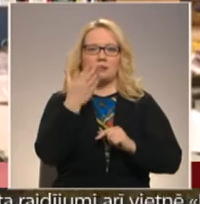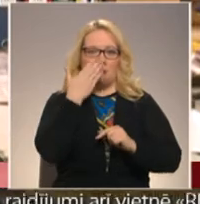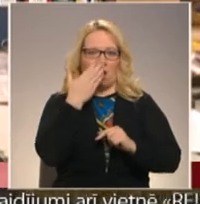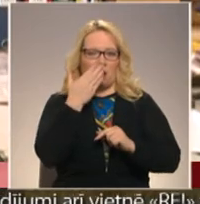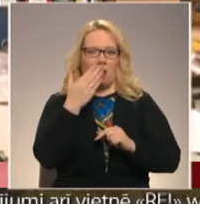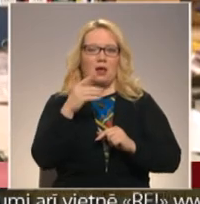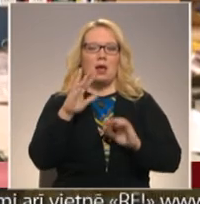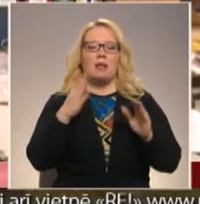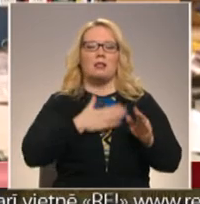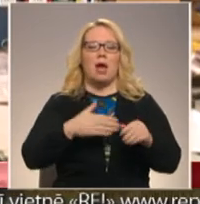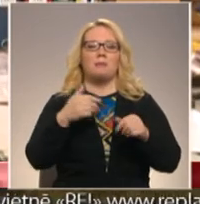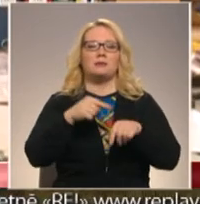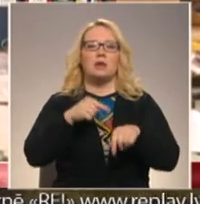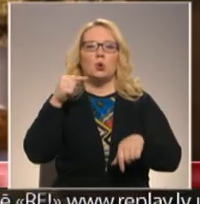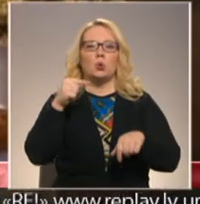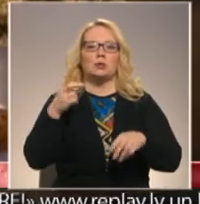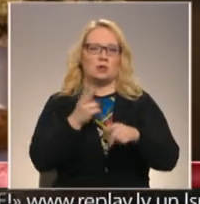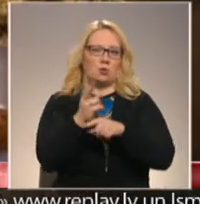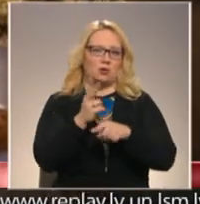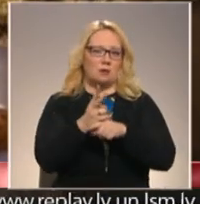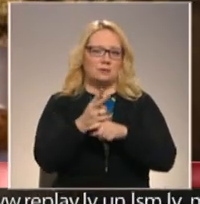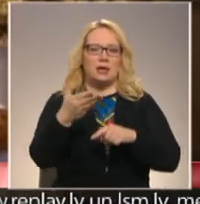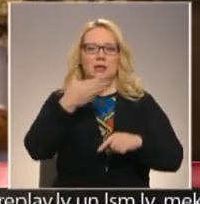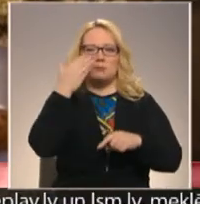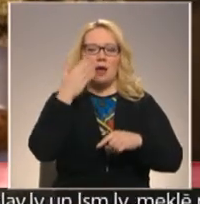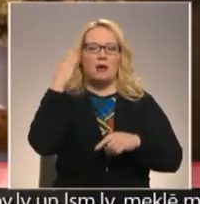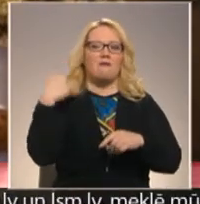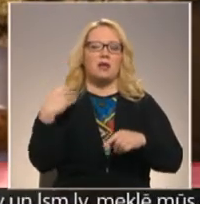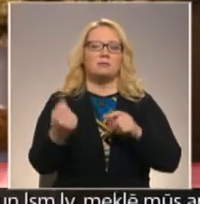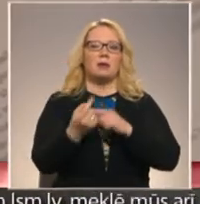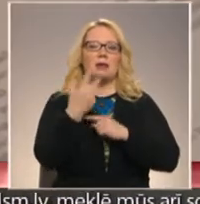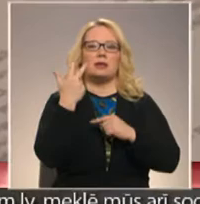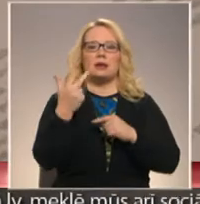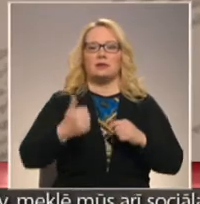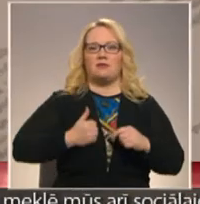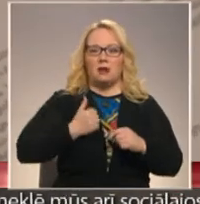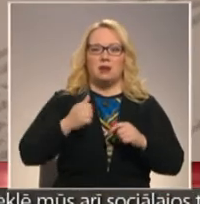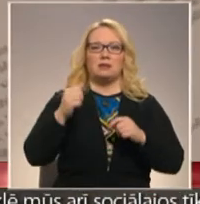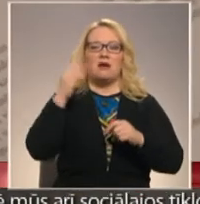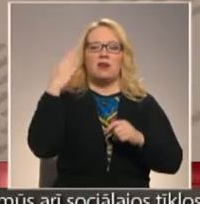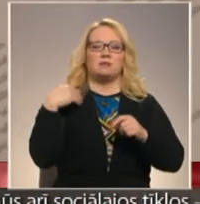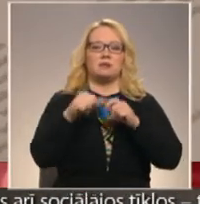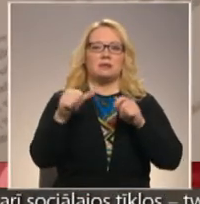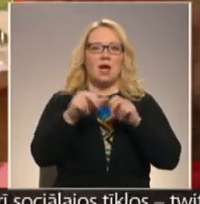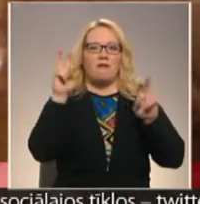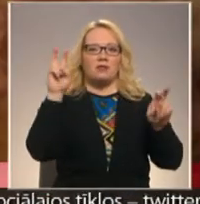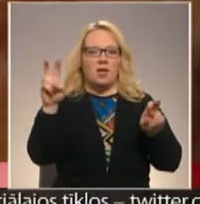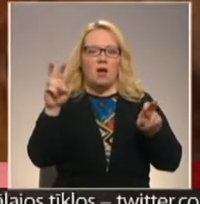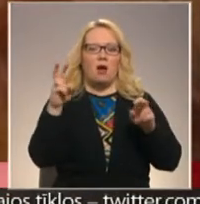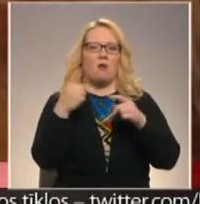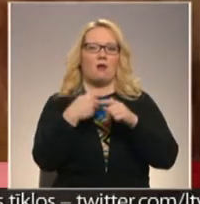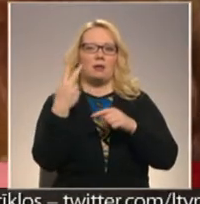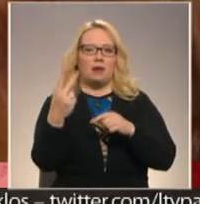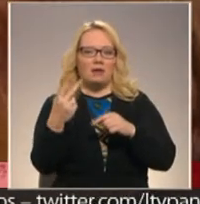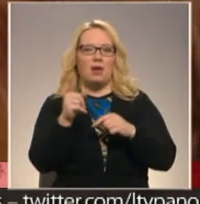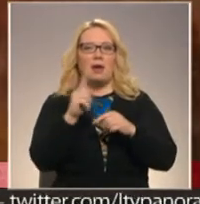Tas ir labsajūtas traucējums. Smakas Ventspilī rada trīs uzņēmumi. Ventspils nafta termināls, vien bunkers un ventāl termināls,